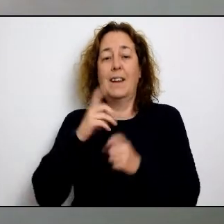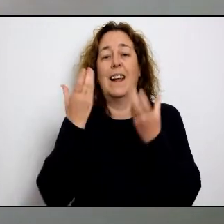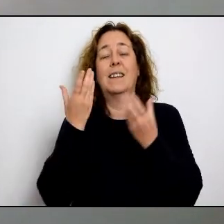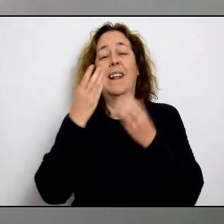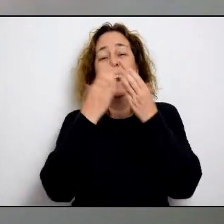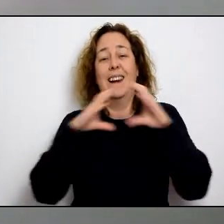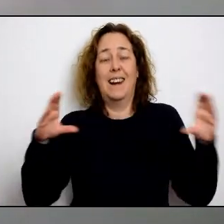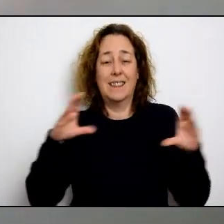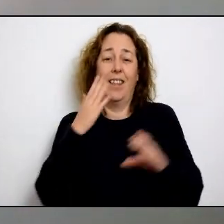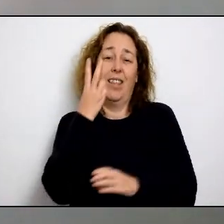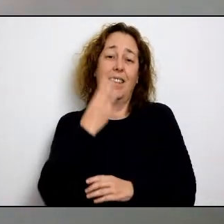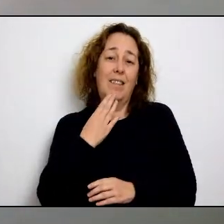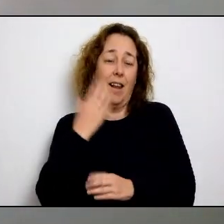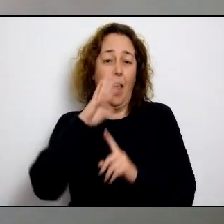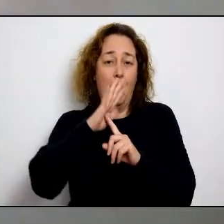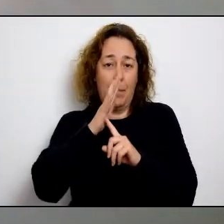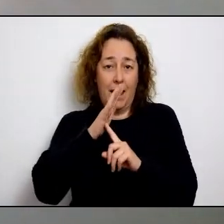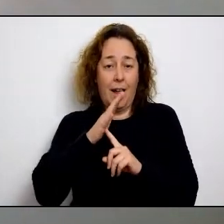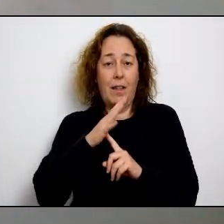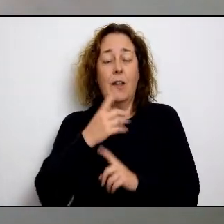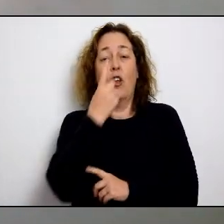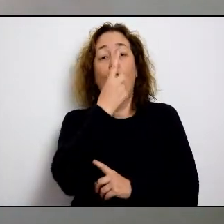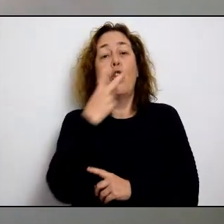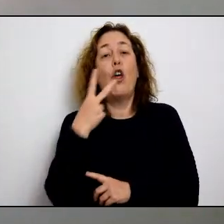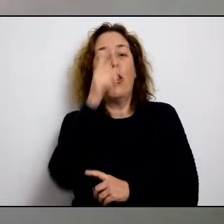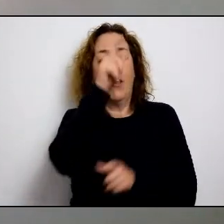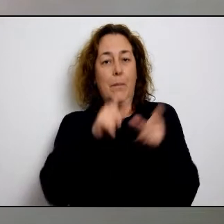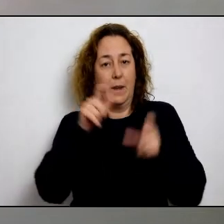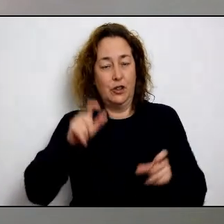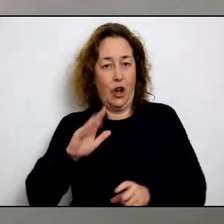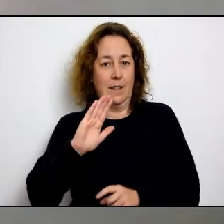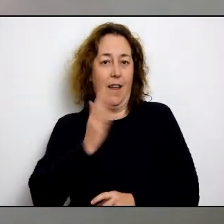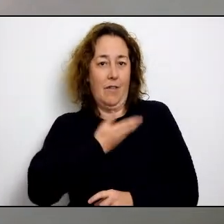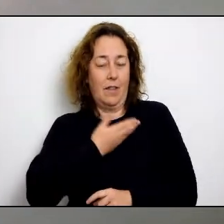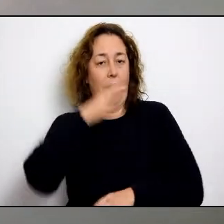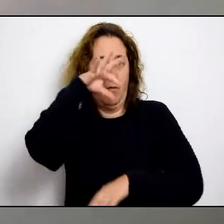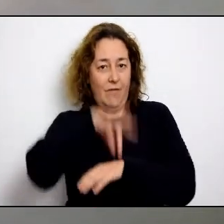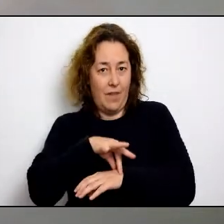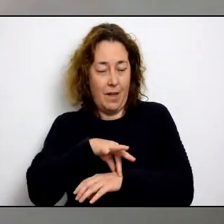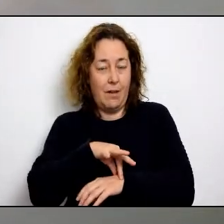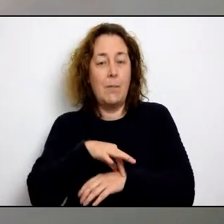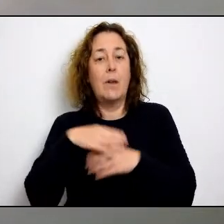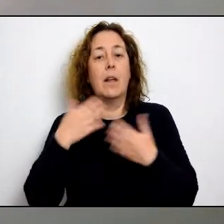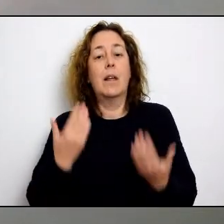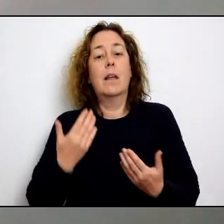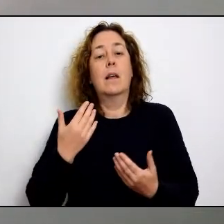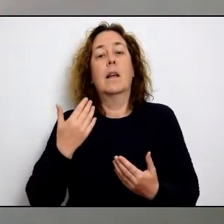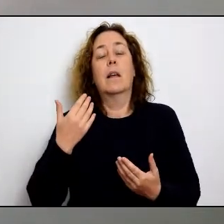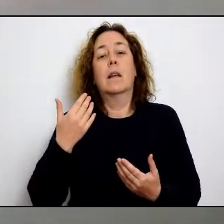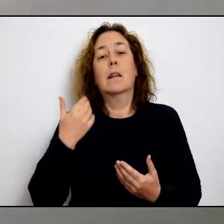passada coneixíem la notícia de l'afecció que és coronavirus del geriàtic de Mercadal, tinguent a 12 persones